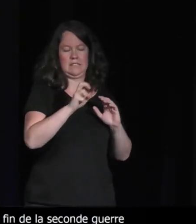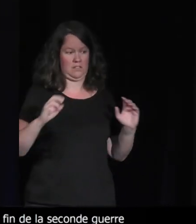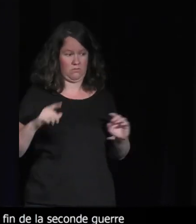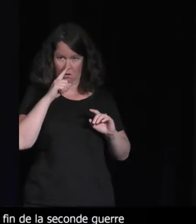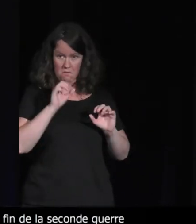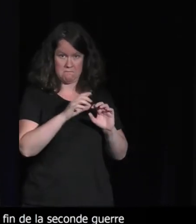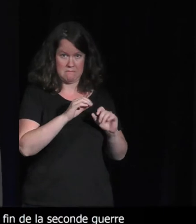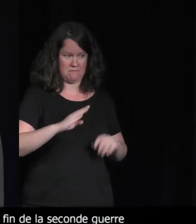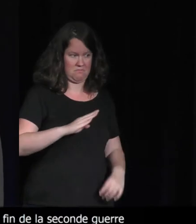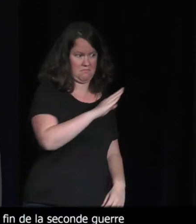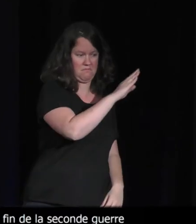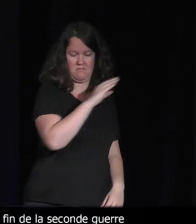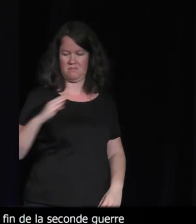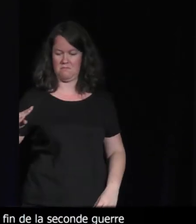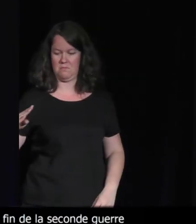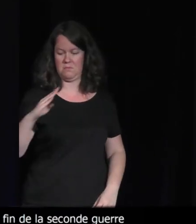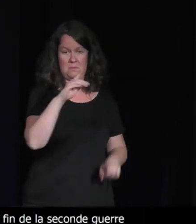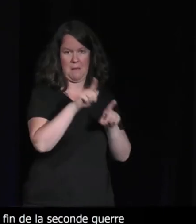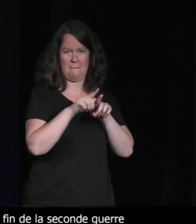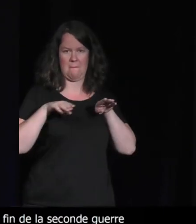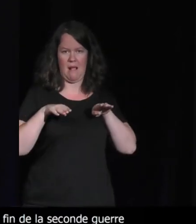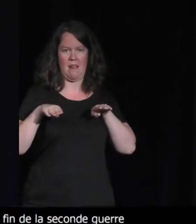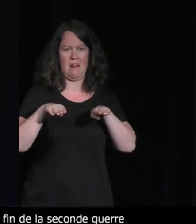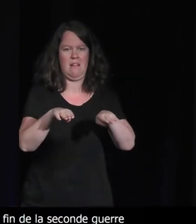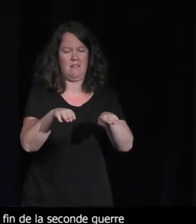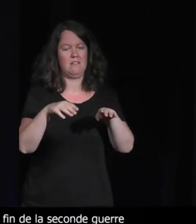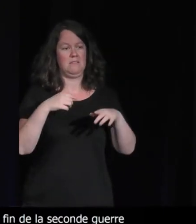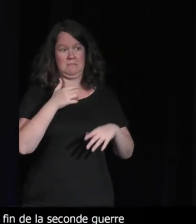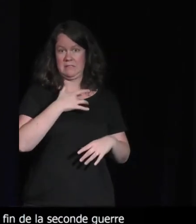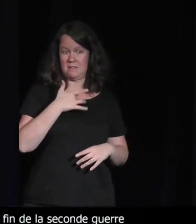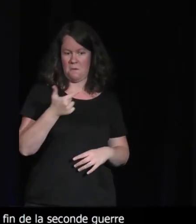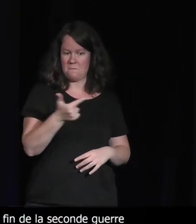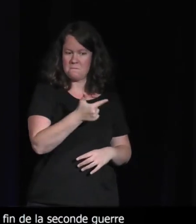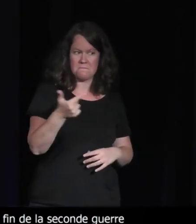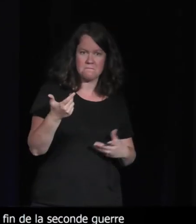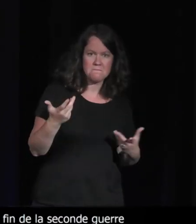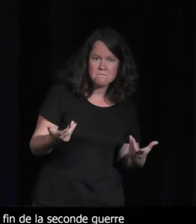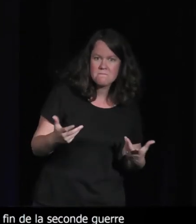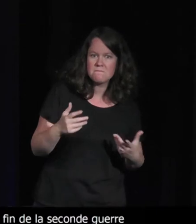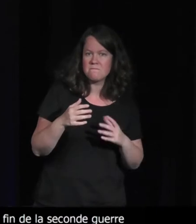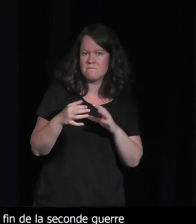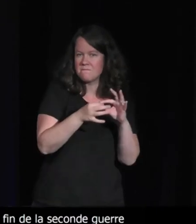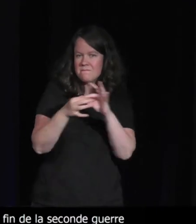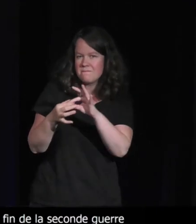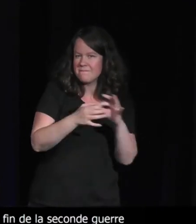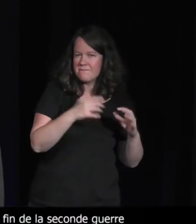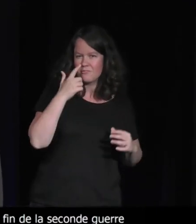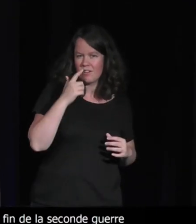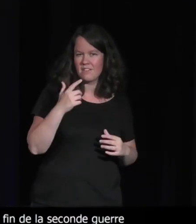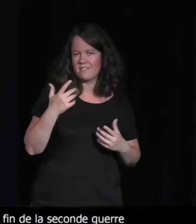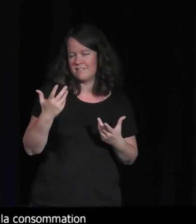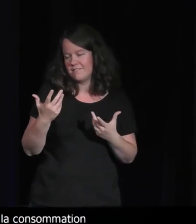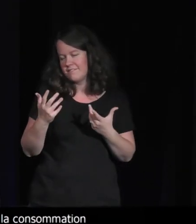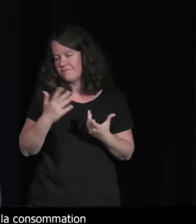les deux se ressemblent grandement. Est-ce que ça veut dire qu'elles sont forcément liées ?-ce qu'il y a d'autres ? Mais ce n pas inintéressant de voir que cette